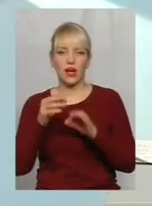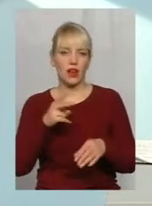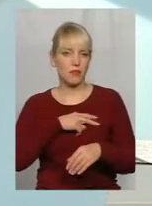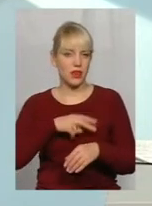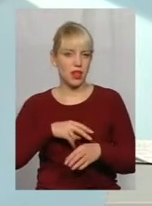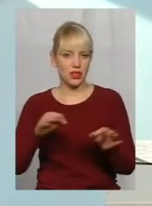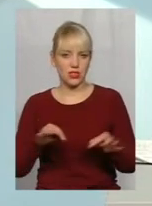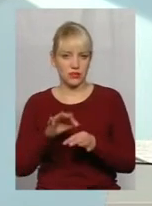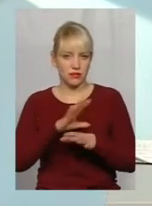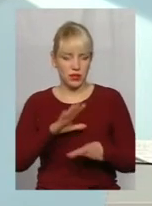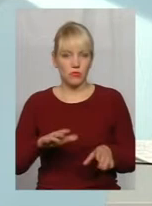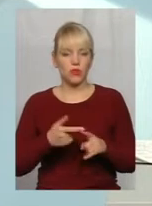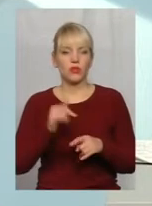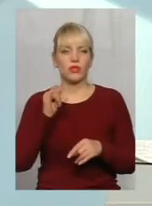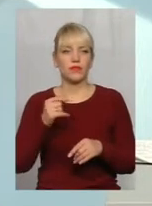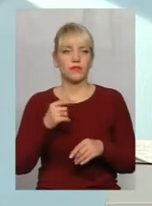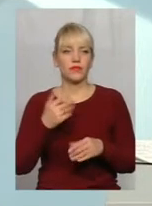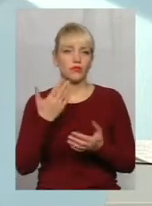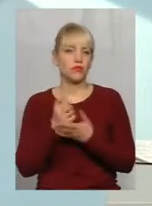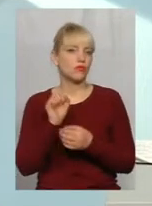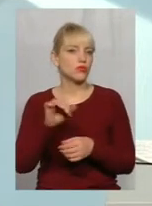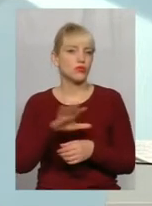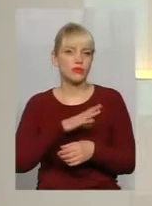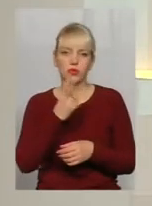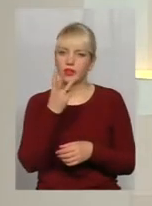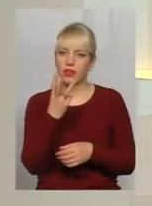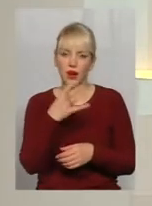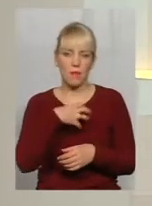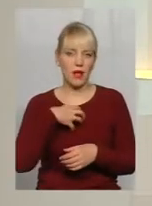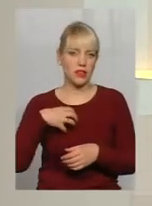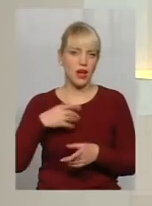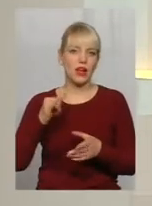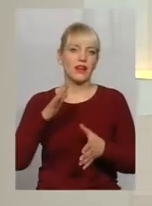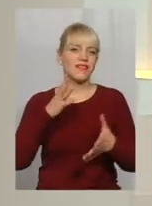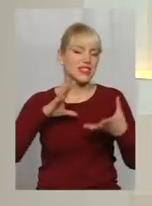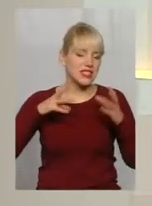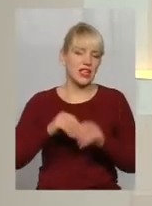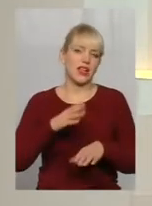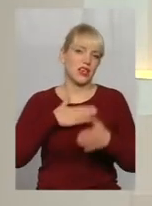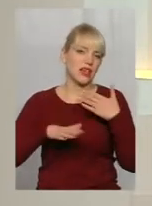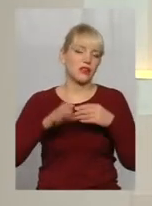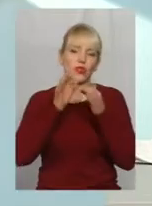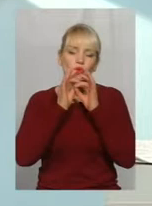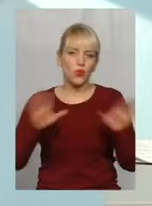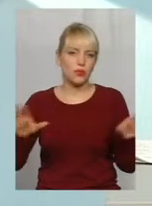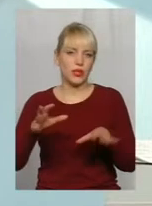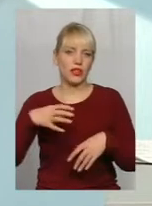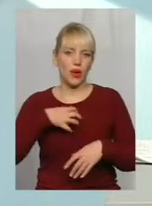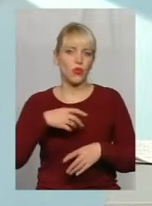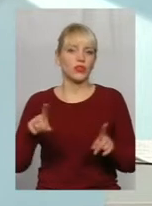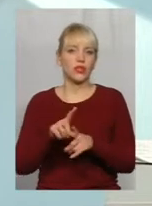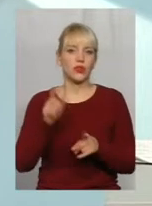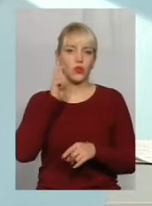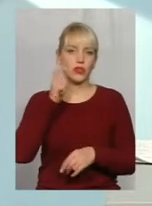ну а найобстимістичній – це три медалі. І взагалі будемо раді любій нагороді, яку Україна